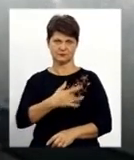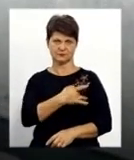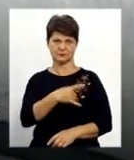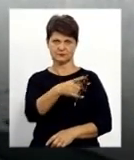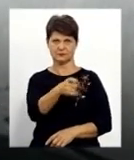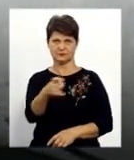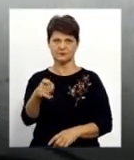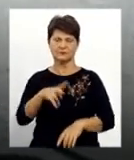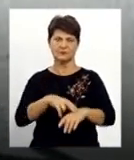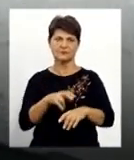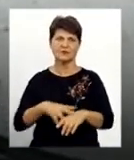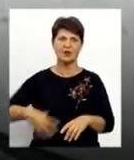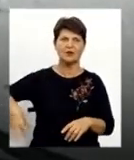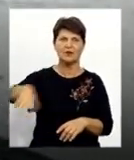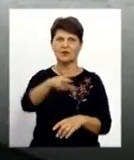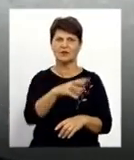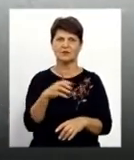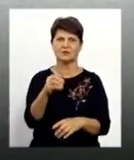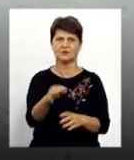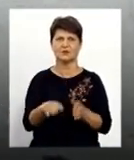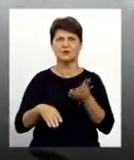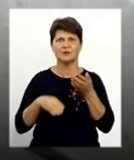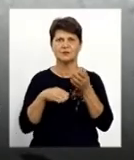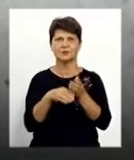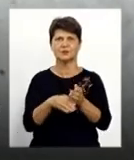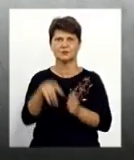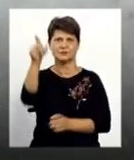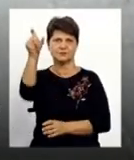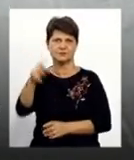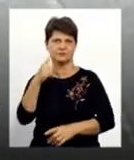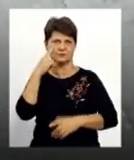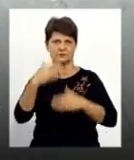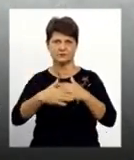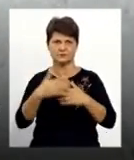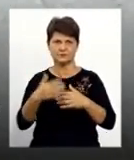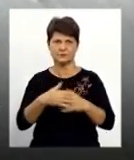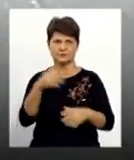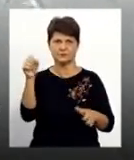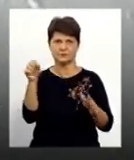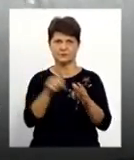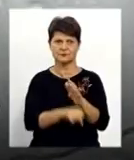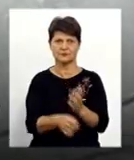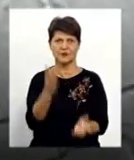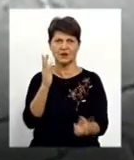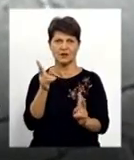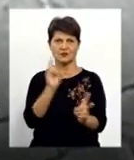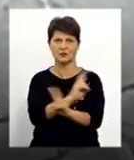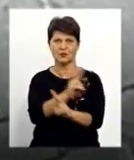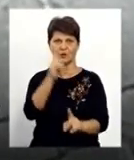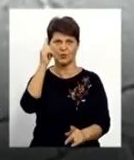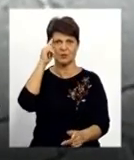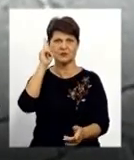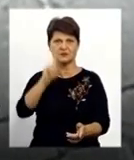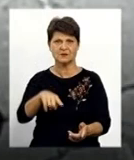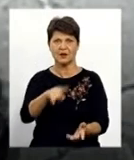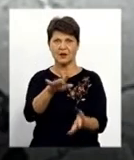Правоохоронці просять усіх допомогти у встановленні особи чоловіка, якого підозрюють у скоєнні злочину. Якщо комусь відомо про його місце